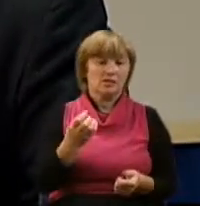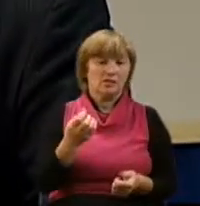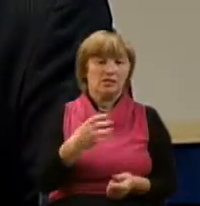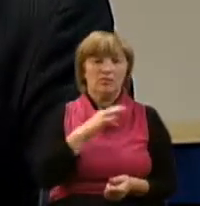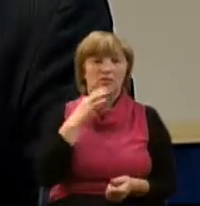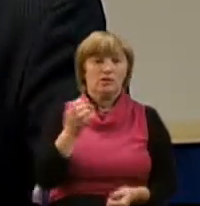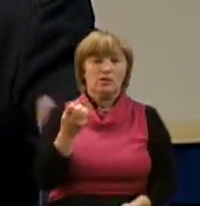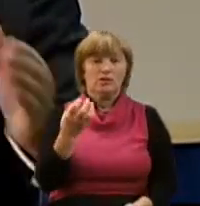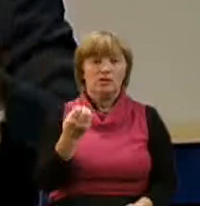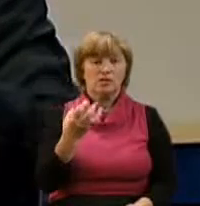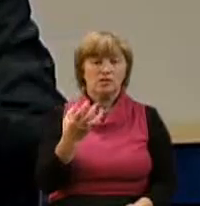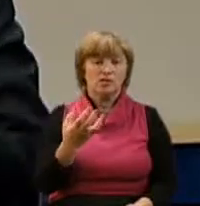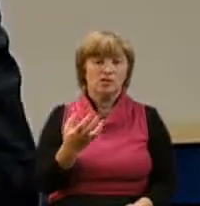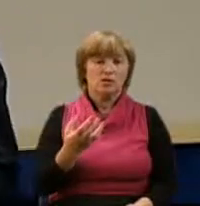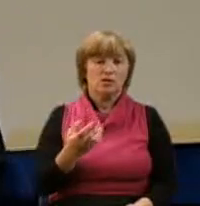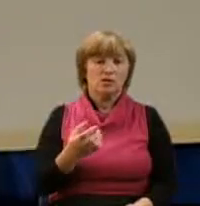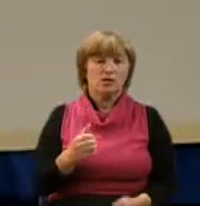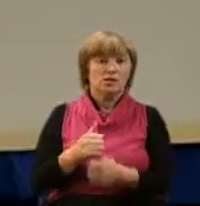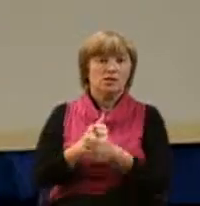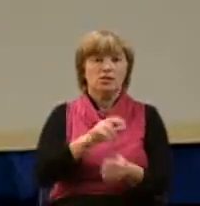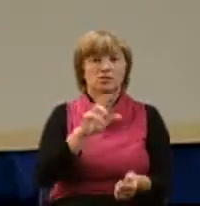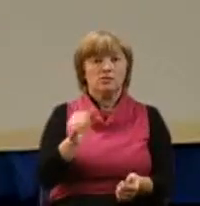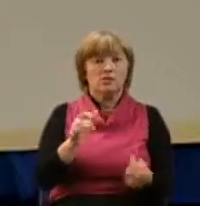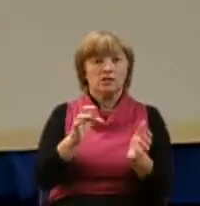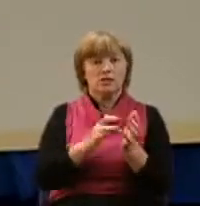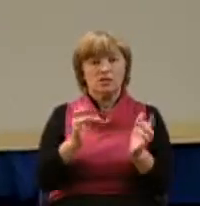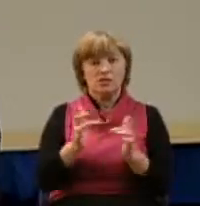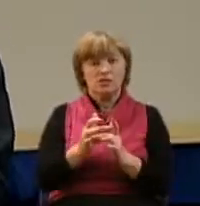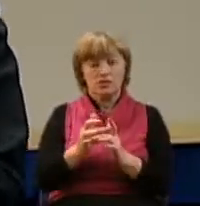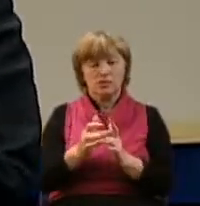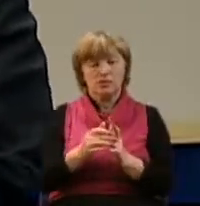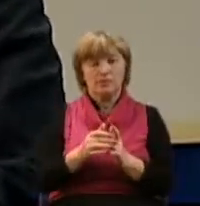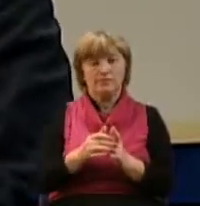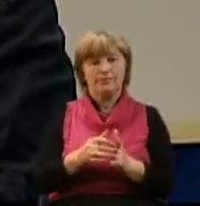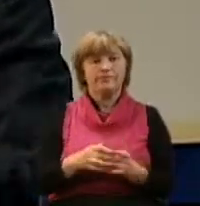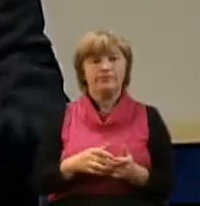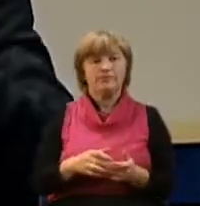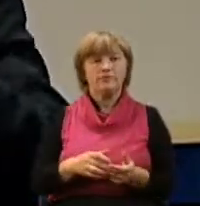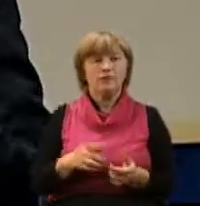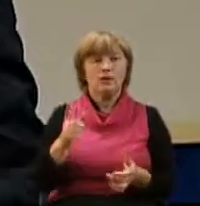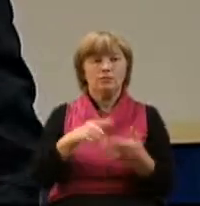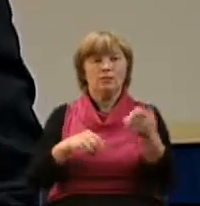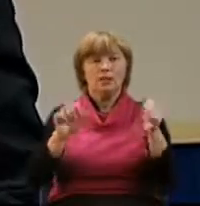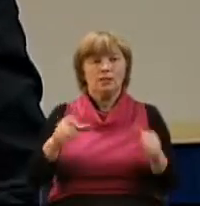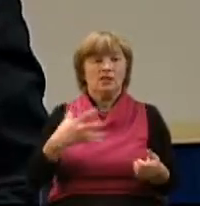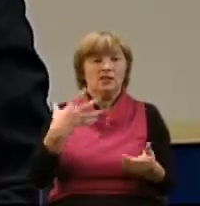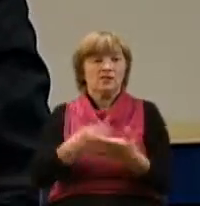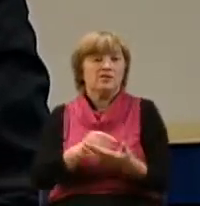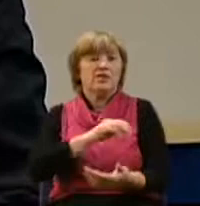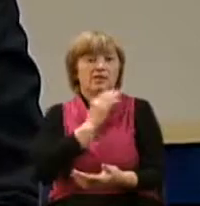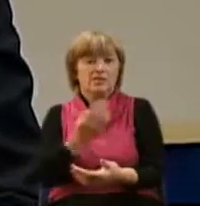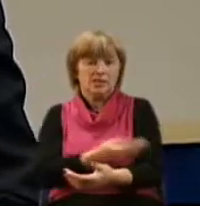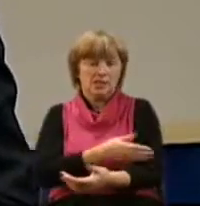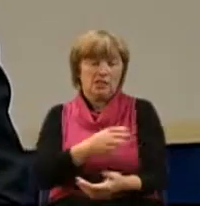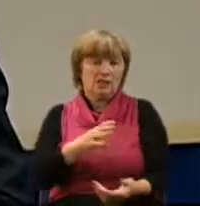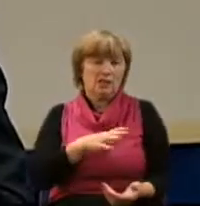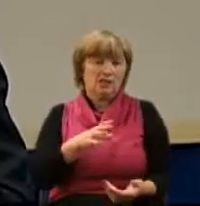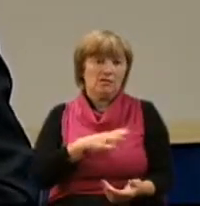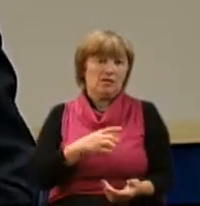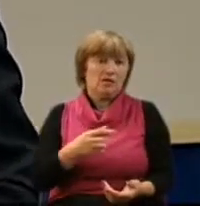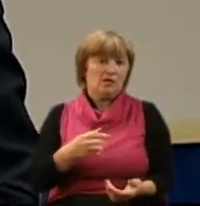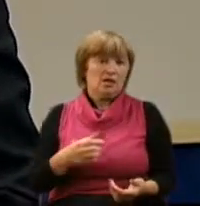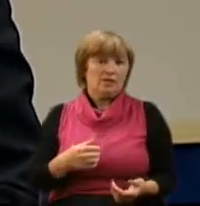во время своего ученичества, следуя за Иисусом в его земной жизни, полагался на свои силы и был достаточно